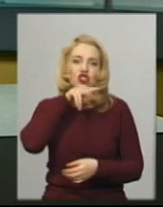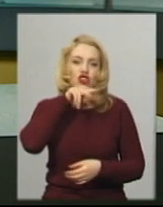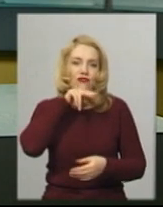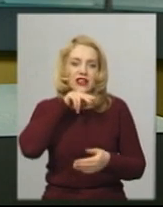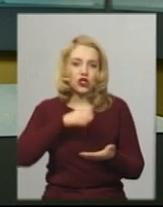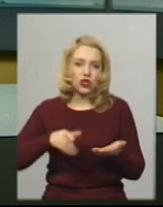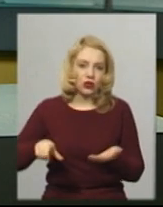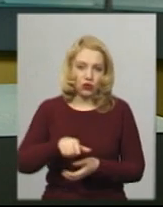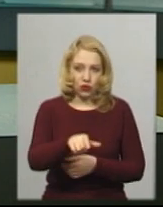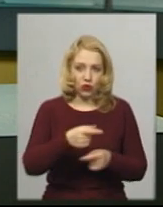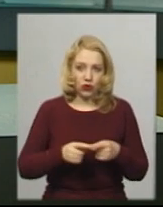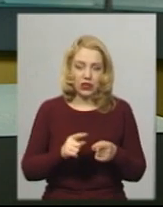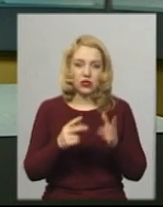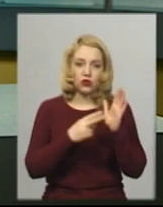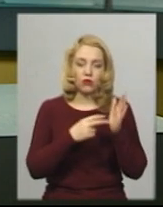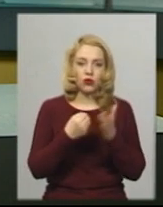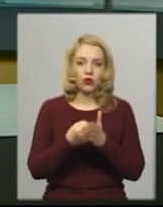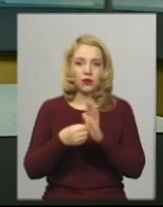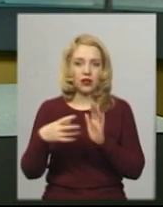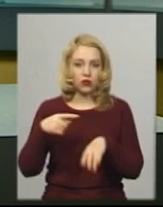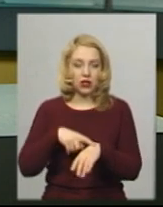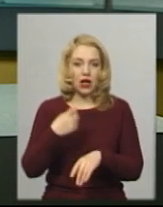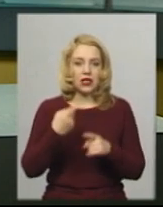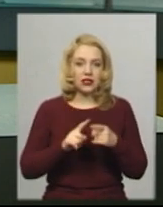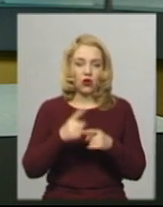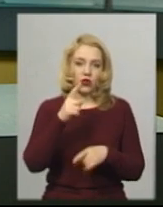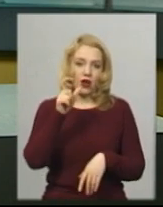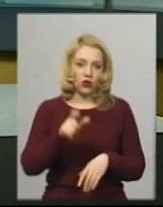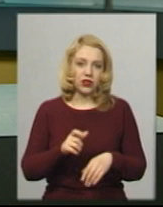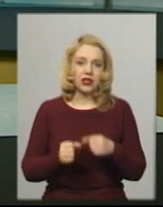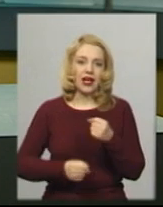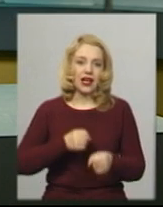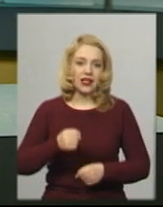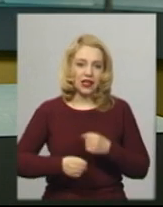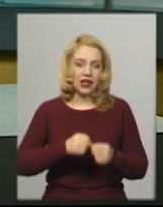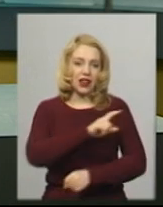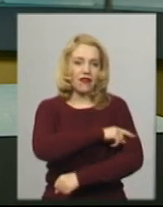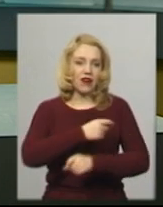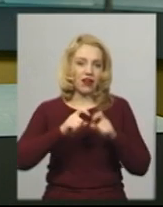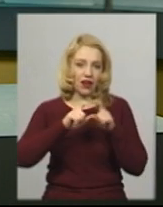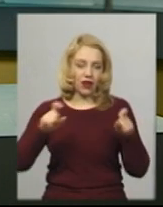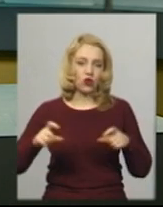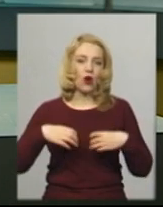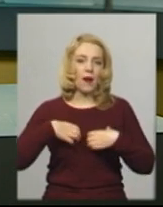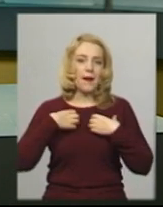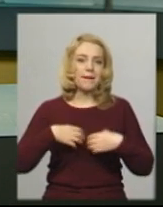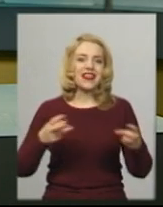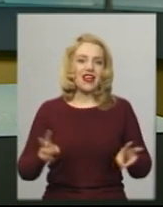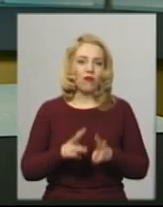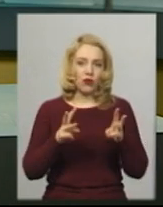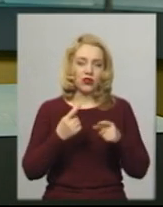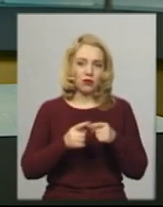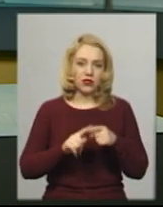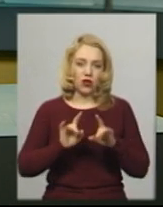з 7 до 15 години. З них одна людина їхала до лікарні з пневмонією. Про це Суспільному розповіла чергова на